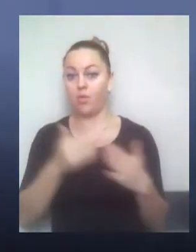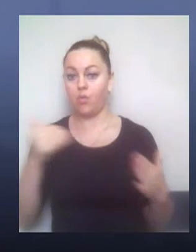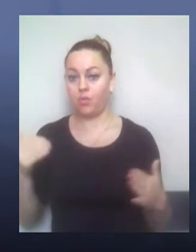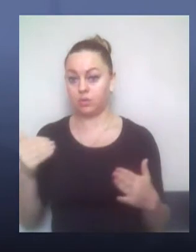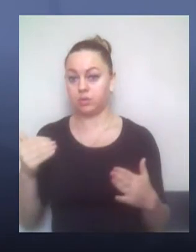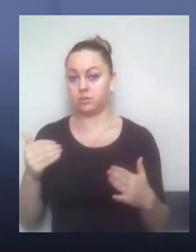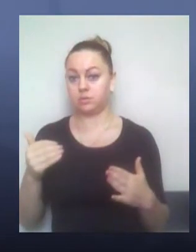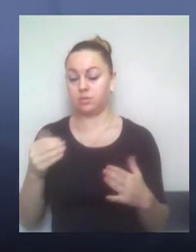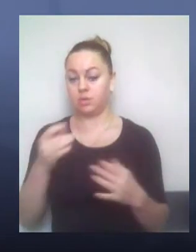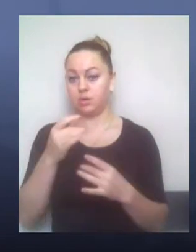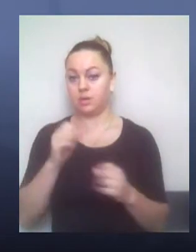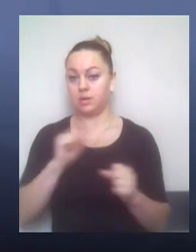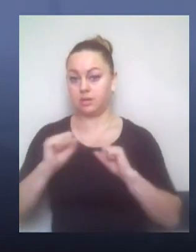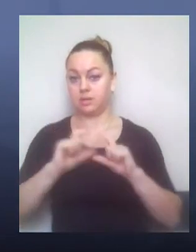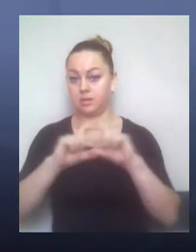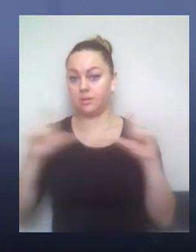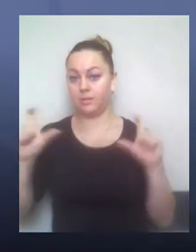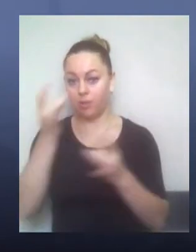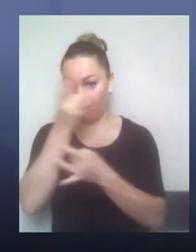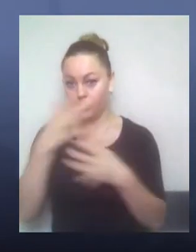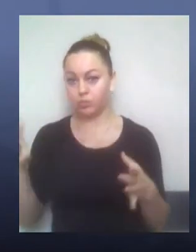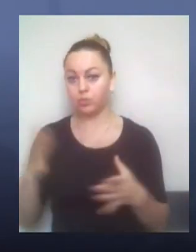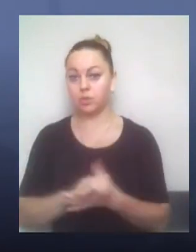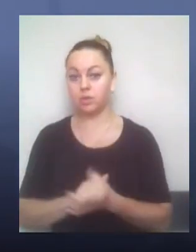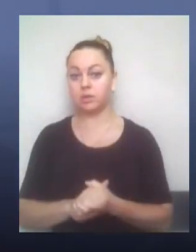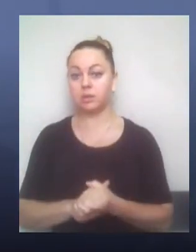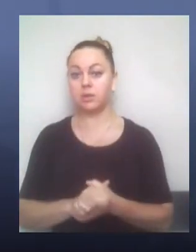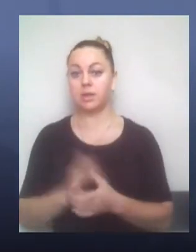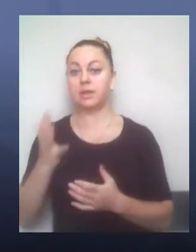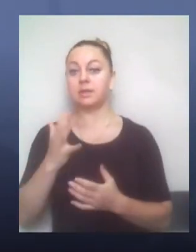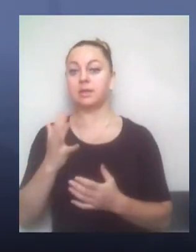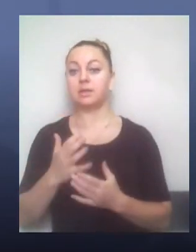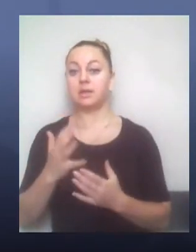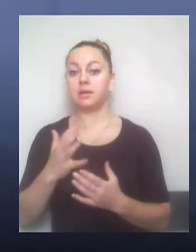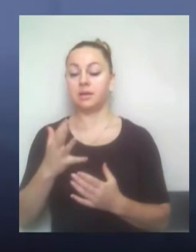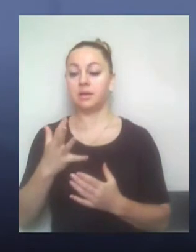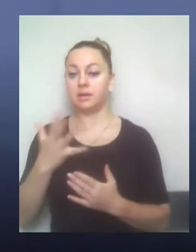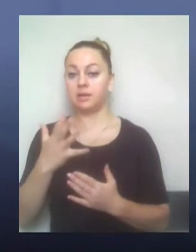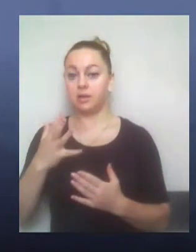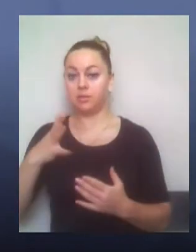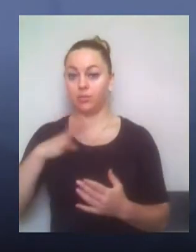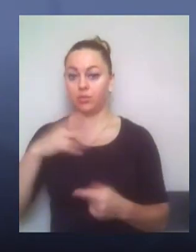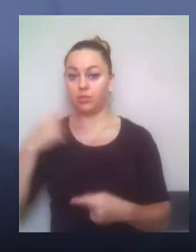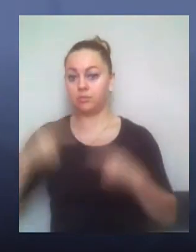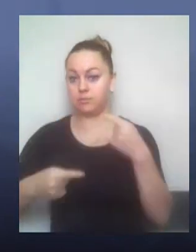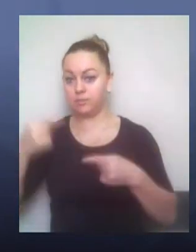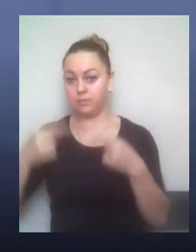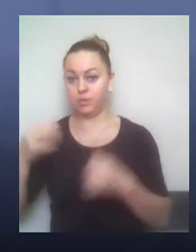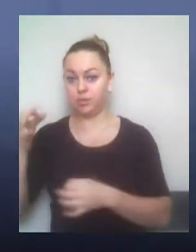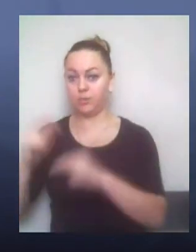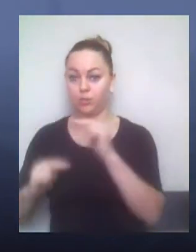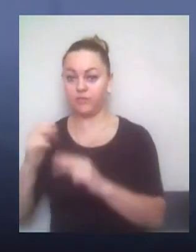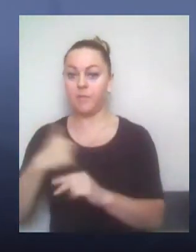культуры, котрій застрійник, опротестував от ці приписи. Ми пробували